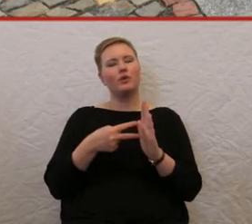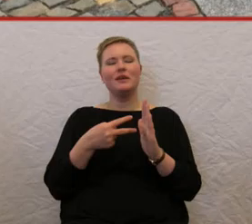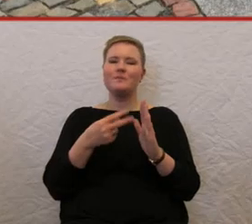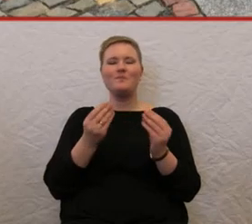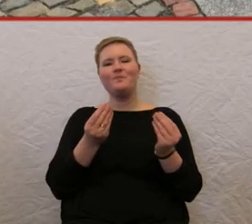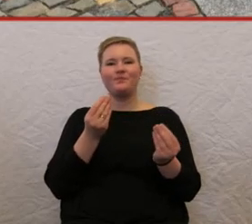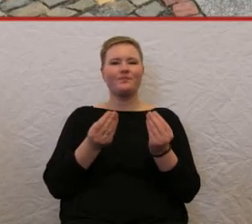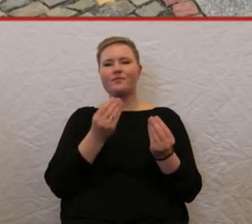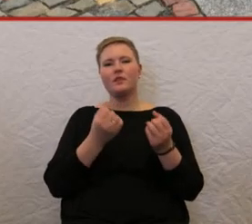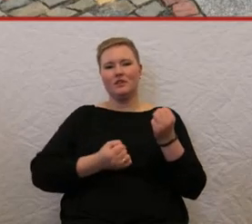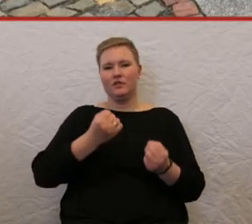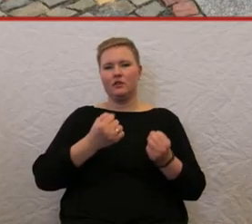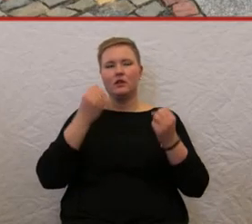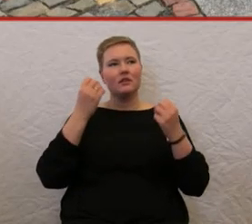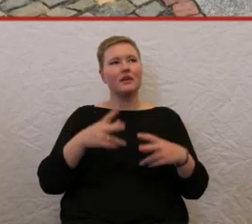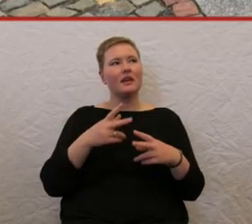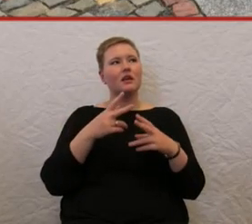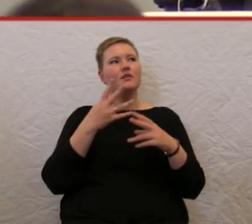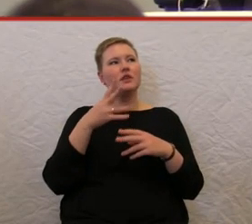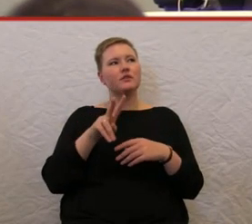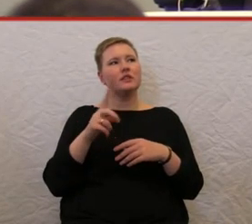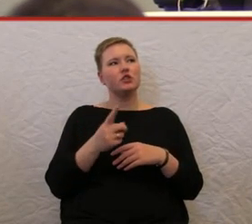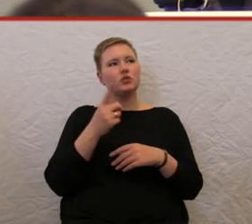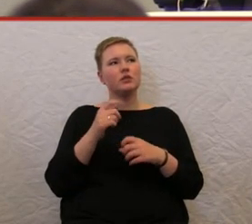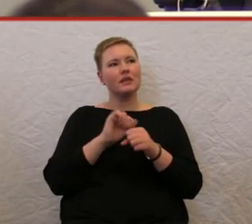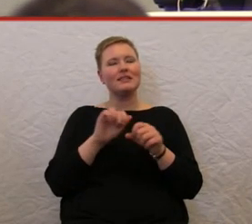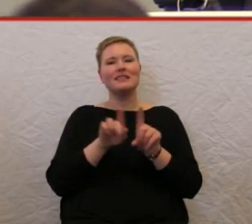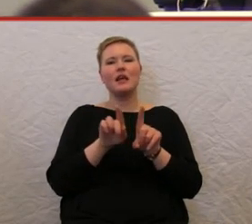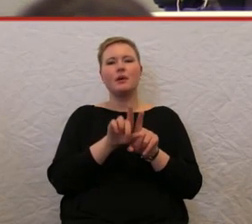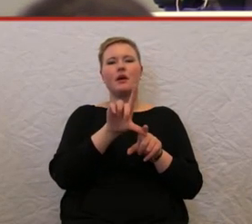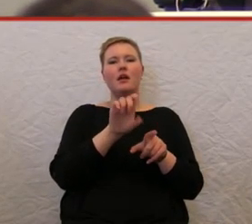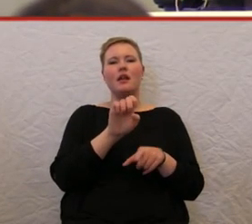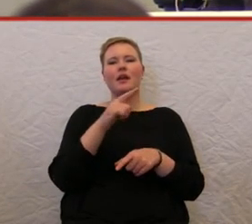so weit. Und dann dachte ich, okay, in 24 Stunden kann ich genau das gleiche auch mit Lego machen.